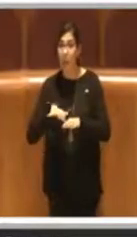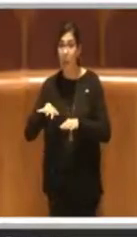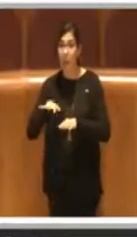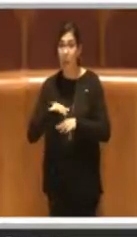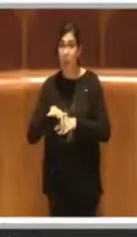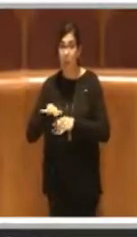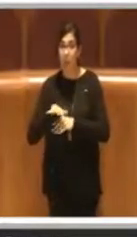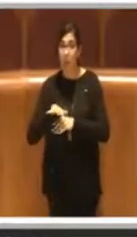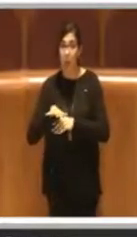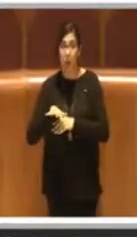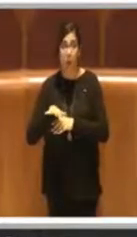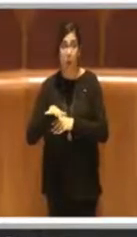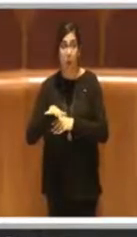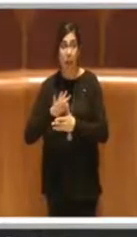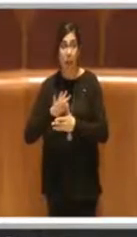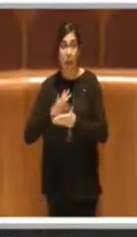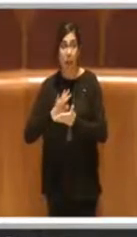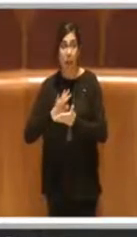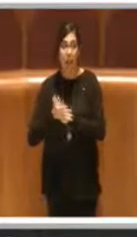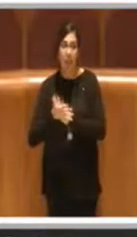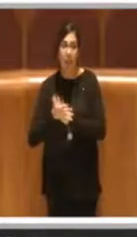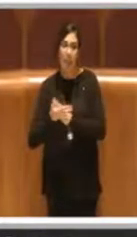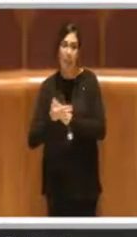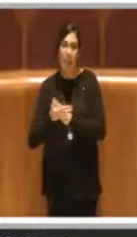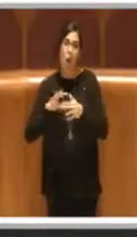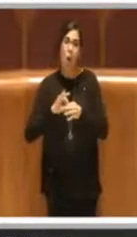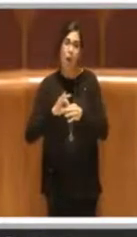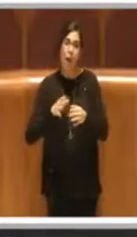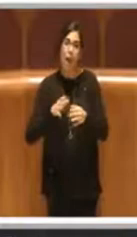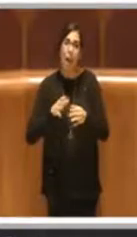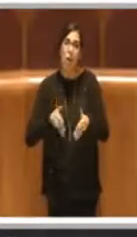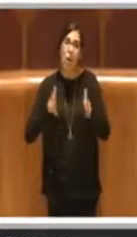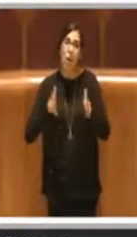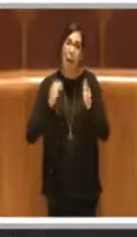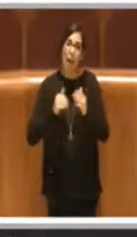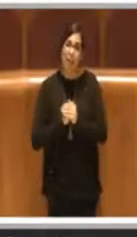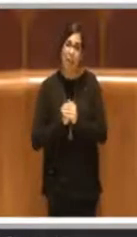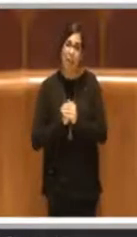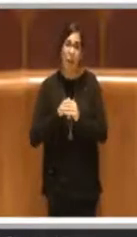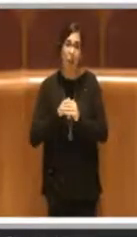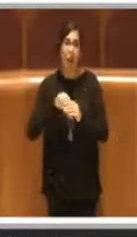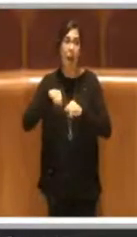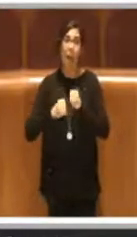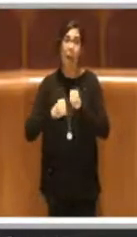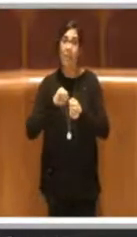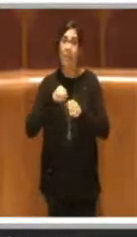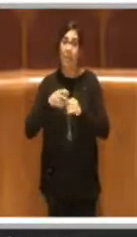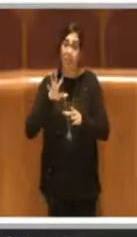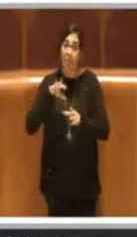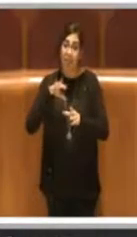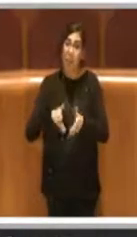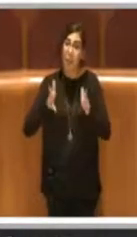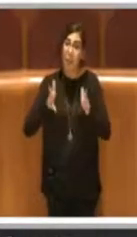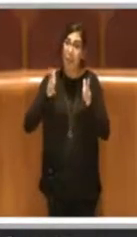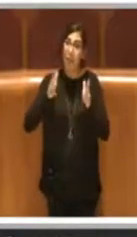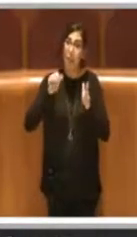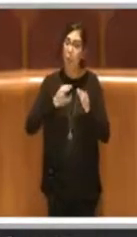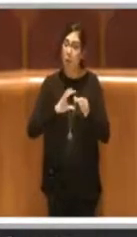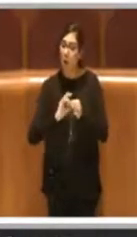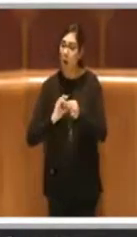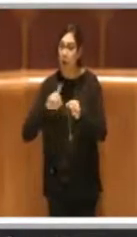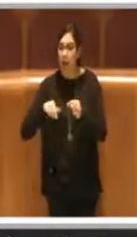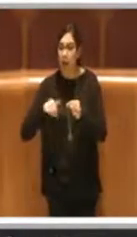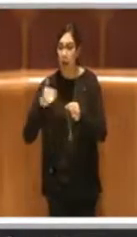ideale prosecuzione del palazzetto e le attività che si fanno previste all'interno del palazzetto possano essere poi